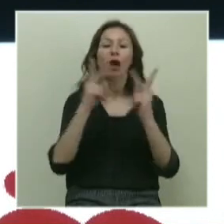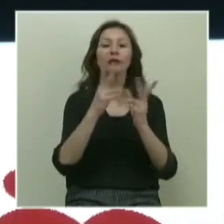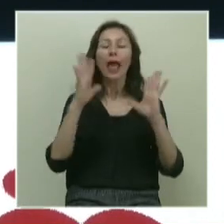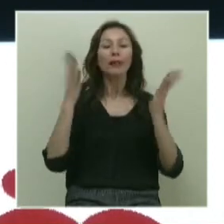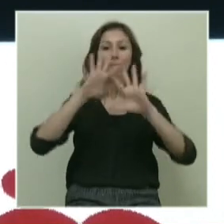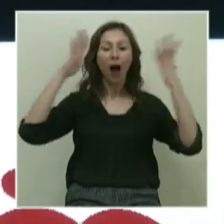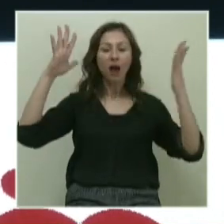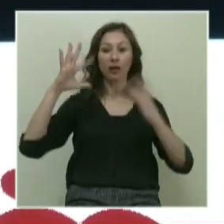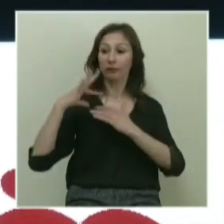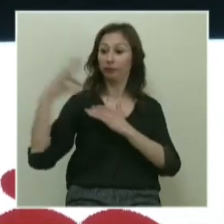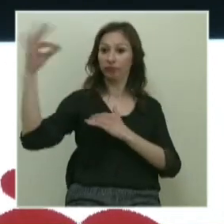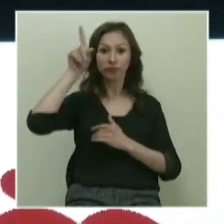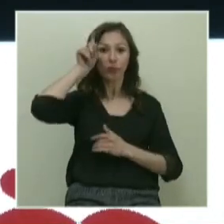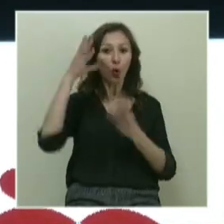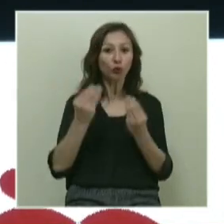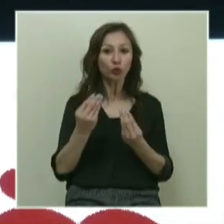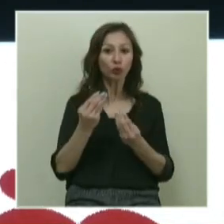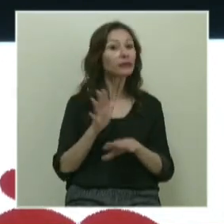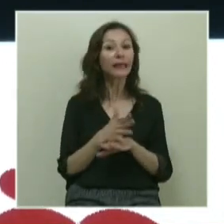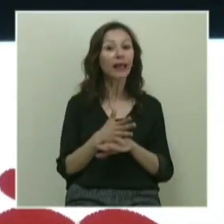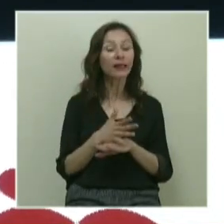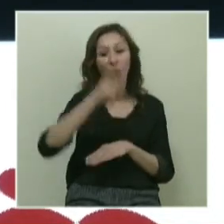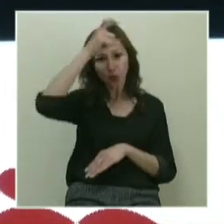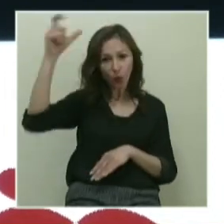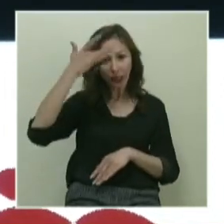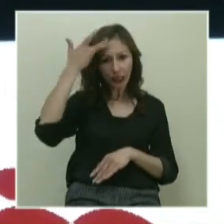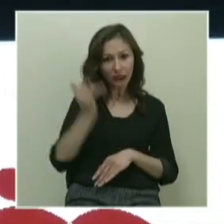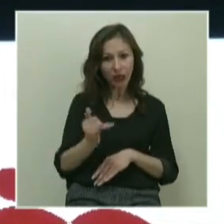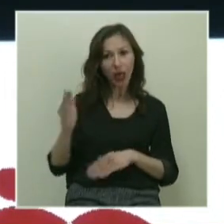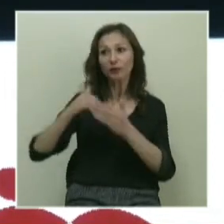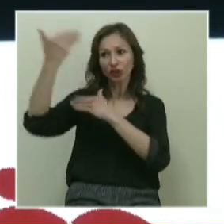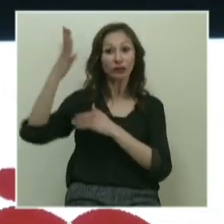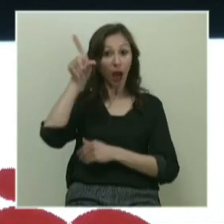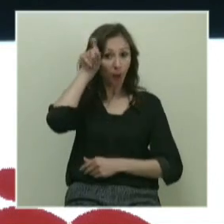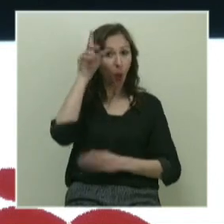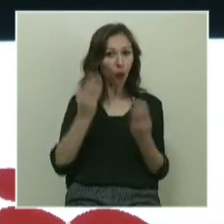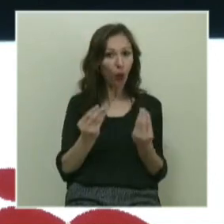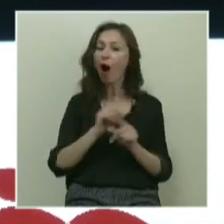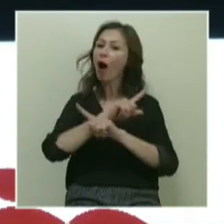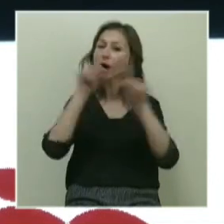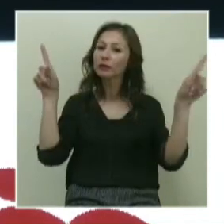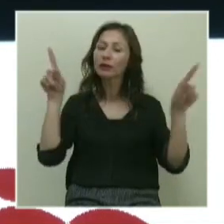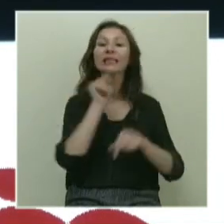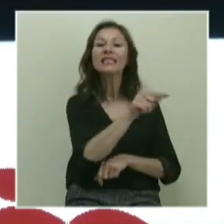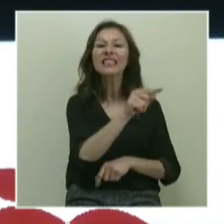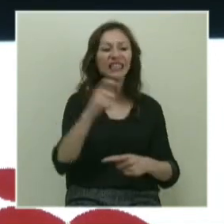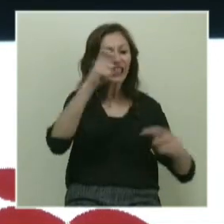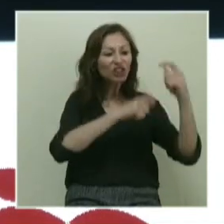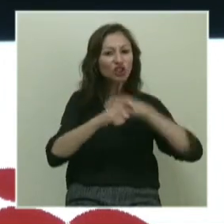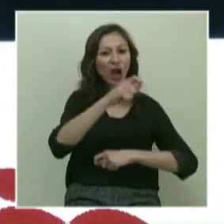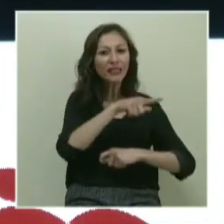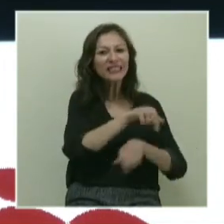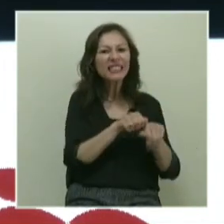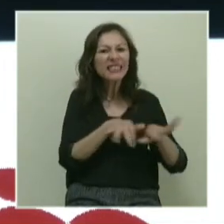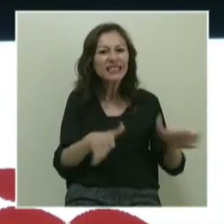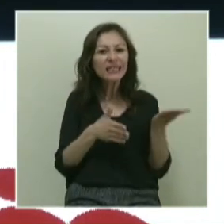biri seçilebilir miydi? Neden? Türkiye'de geri zekalı da dışarı gidince mi dahi oluyor? Hayır. Sizin inşa ettiğiniz